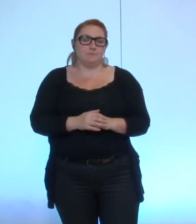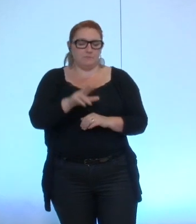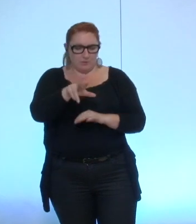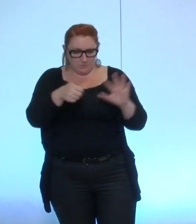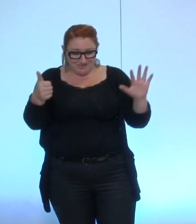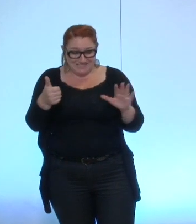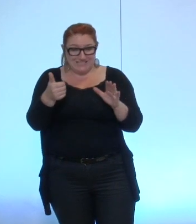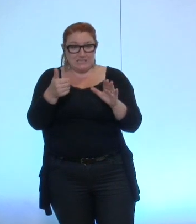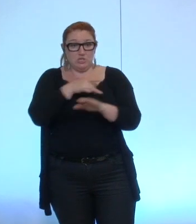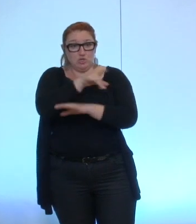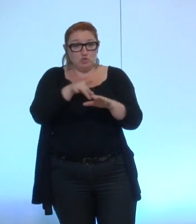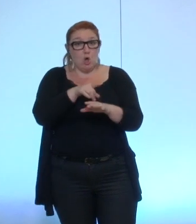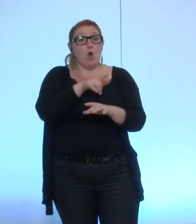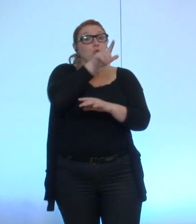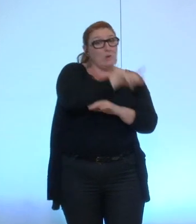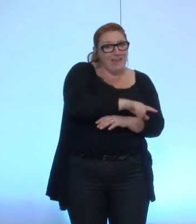36h ouvrez non